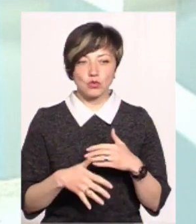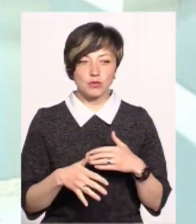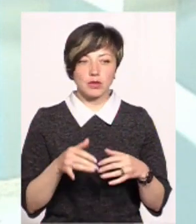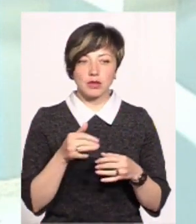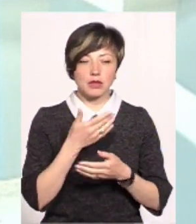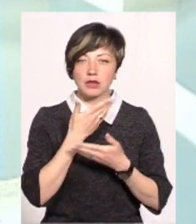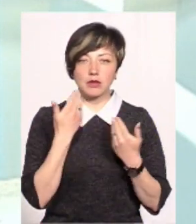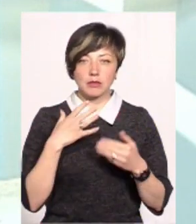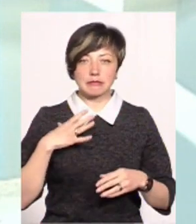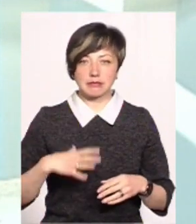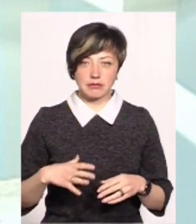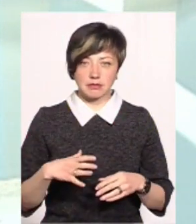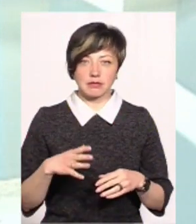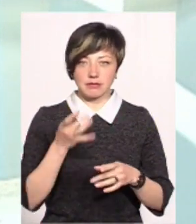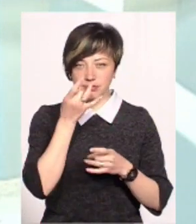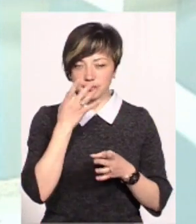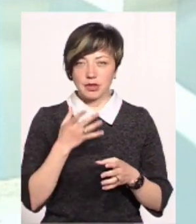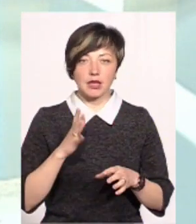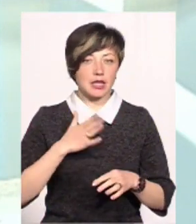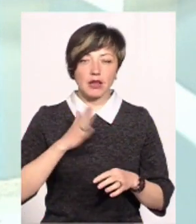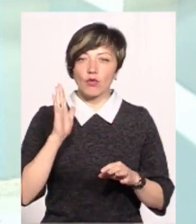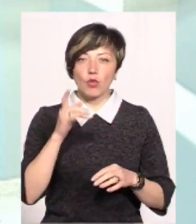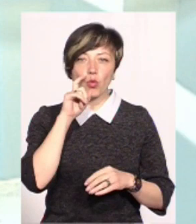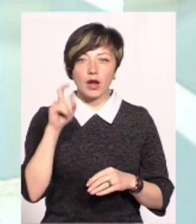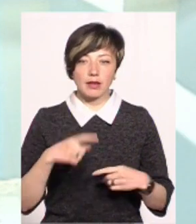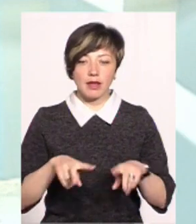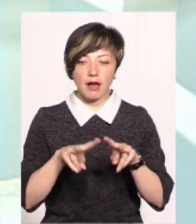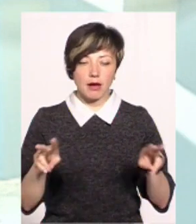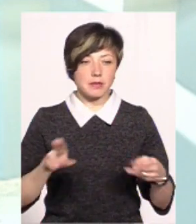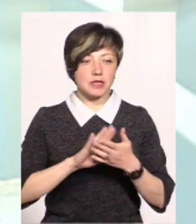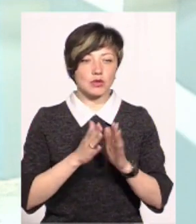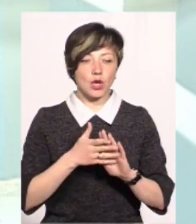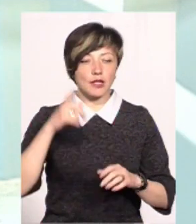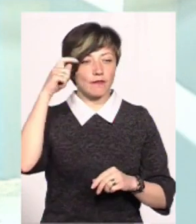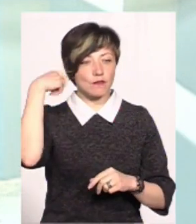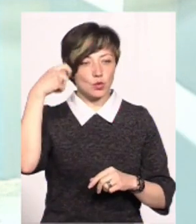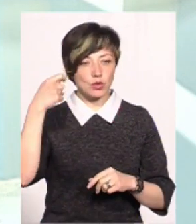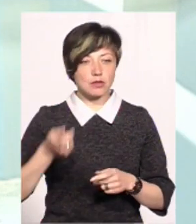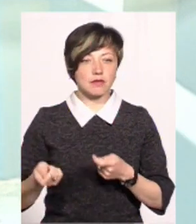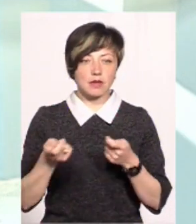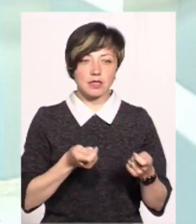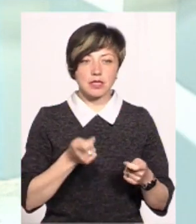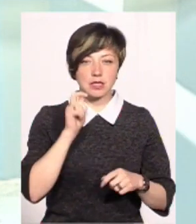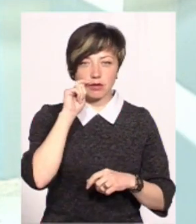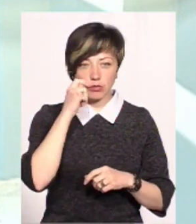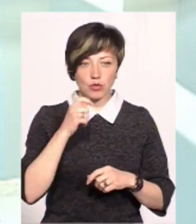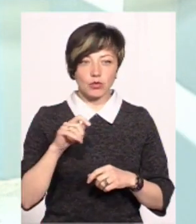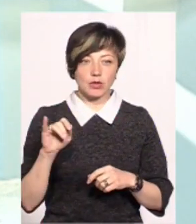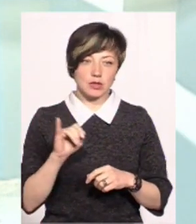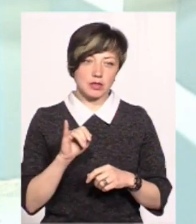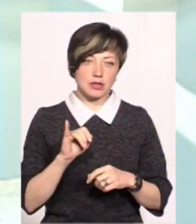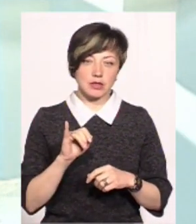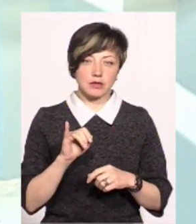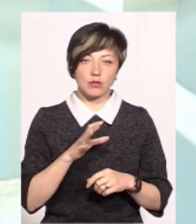що вона не була стійкою. І це було не тільки на Україні, це була така сама ситуація і в Турції, звідки ми везли цибулі,